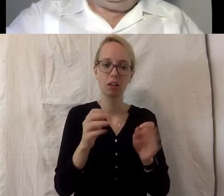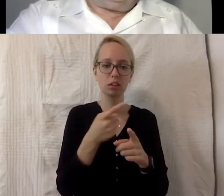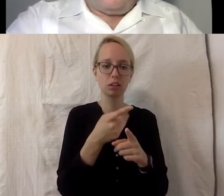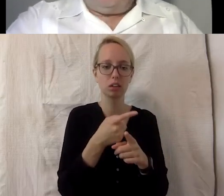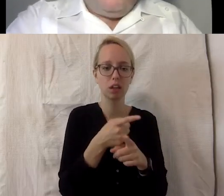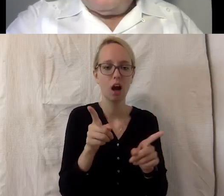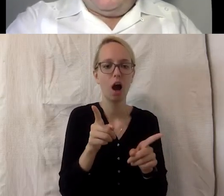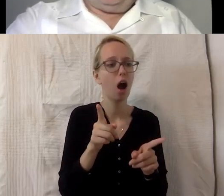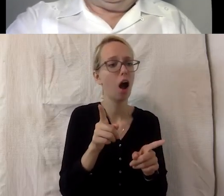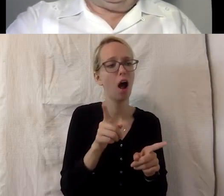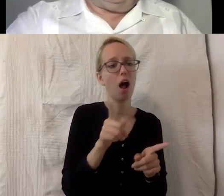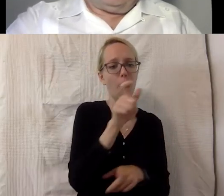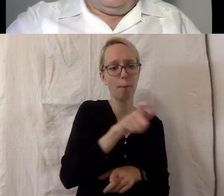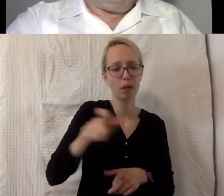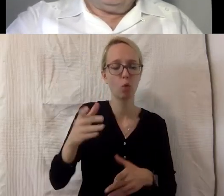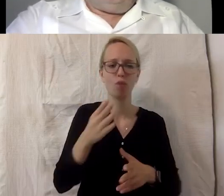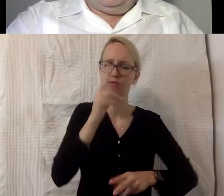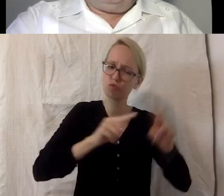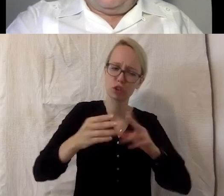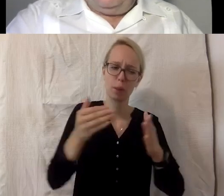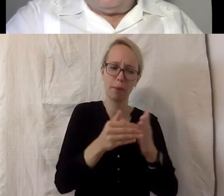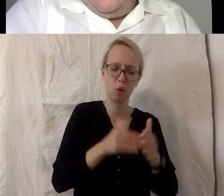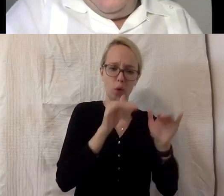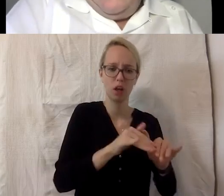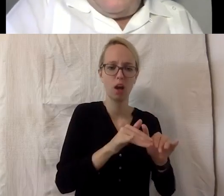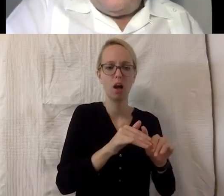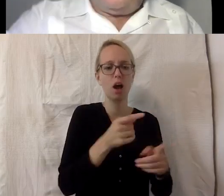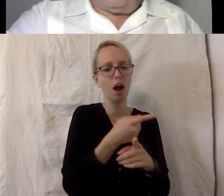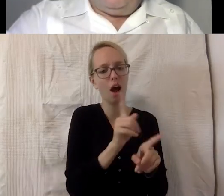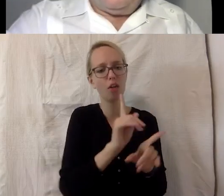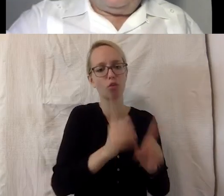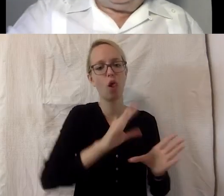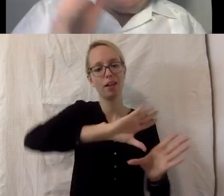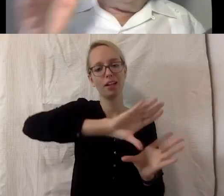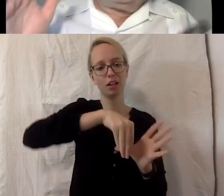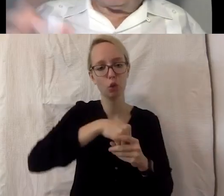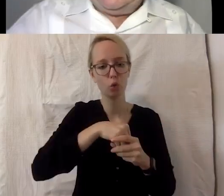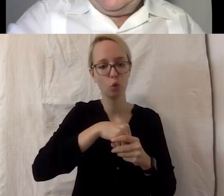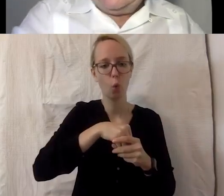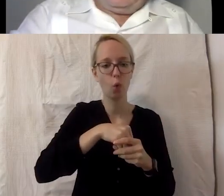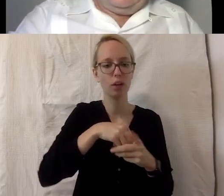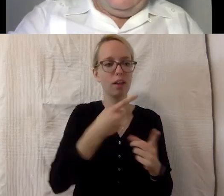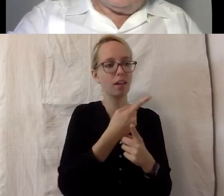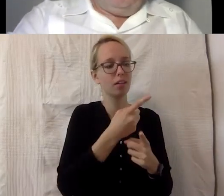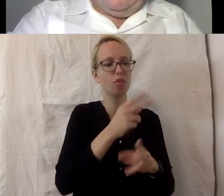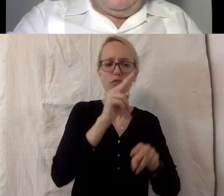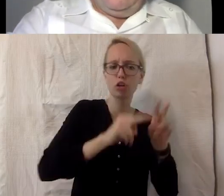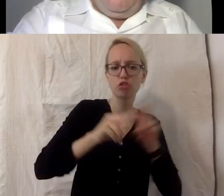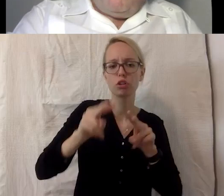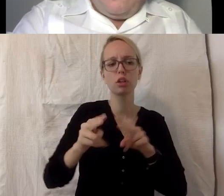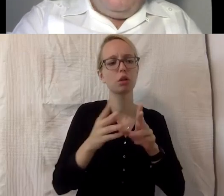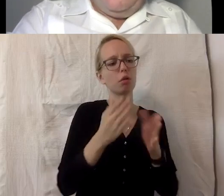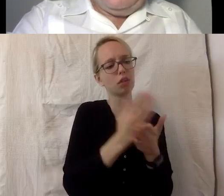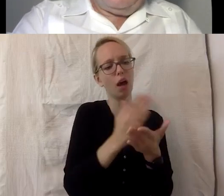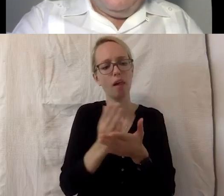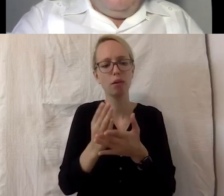die alle eine Behinderung haben, unterschiedliche Behinderung haben, wird eben dann die Intuitionskompetenz in den unterschiedlichen Segmenten